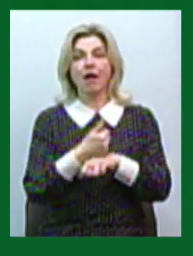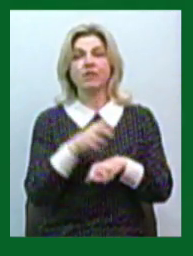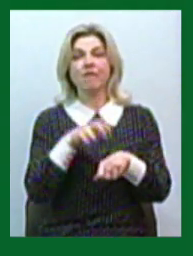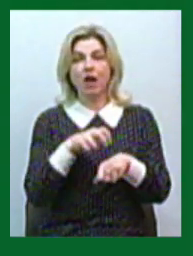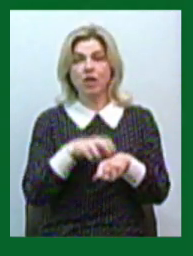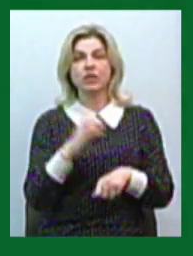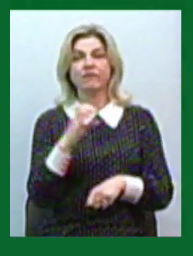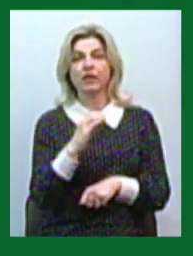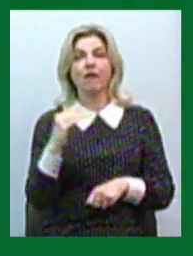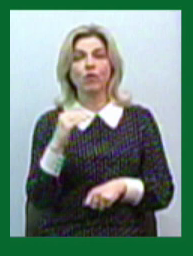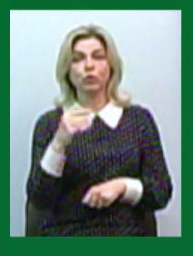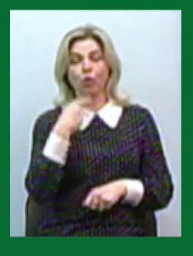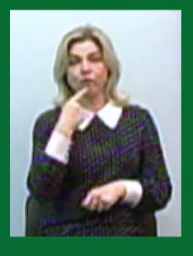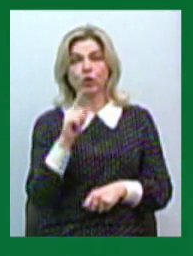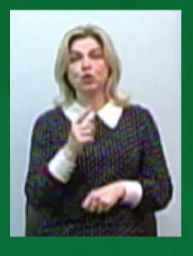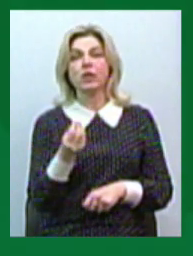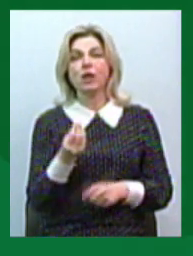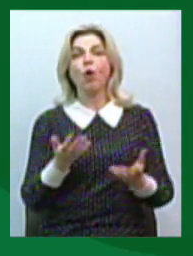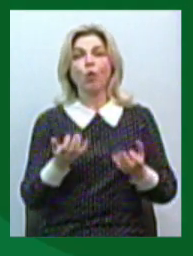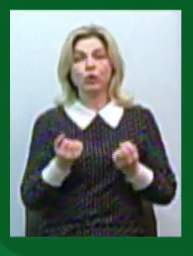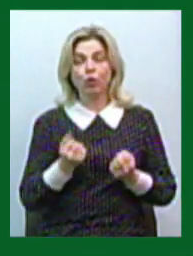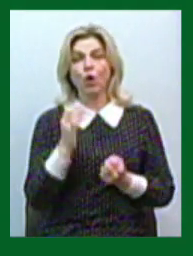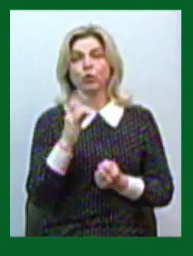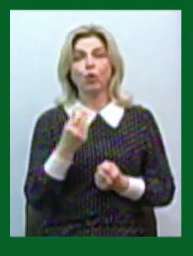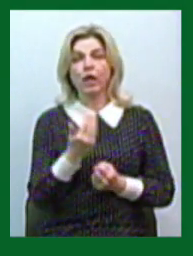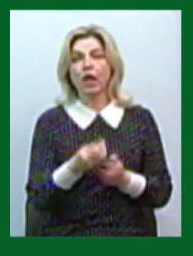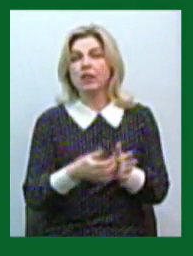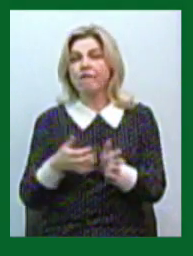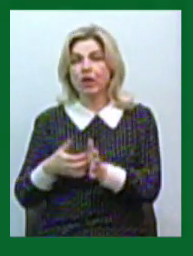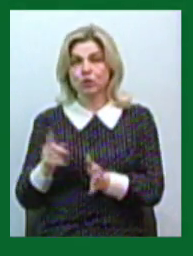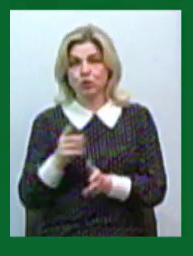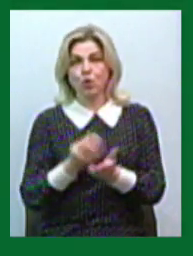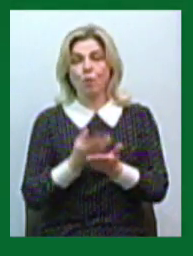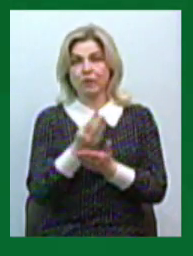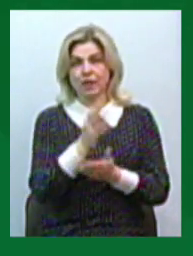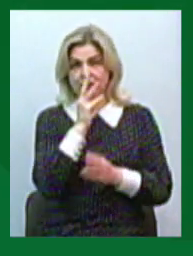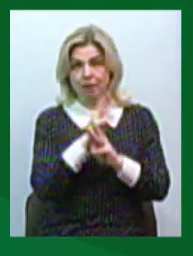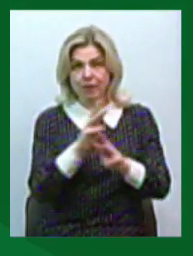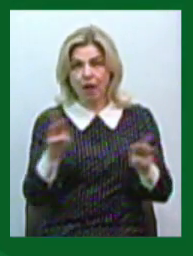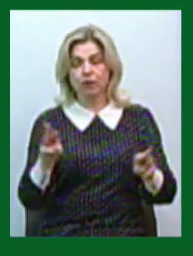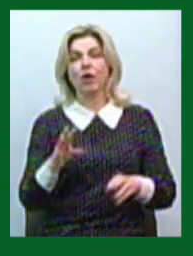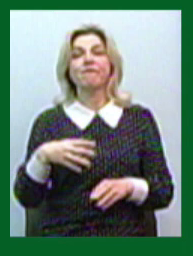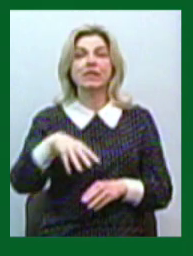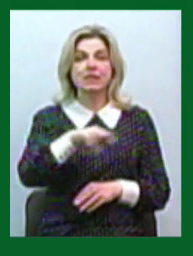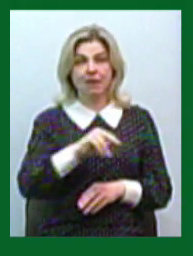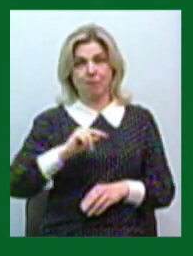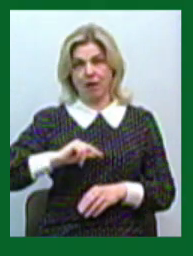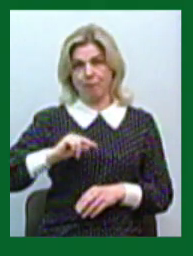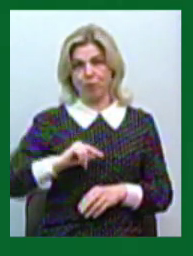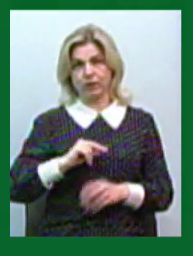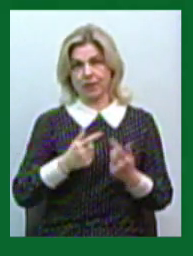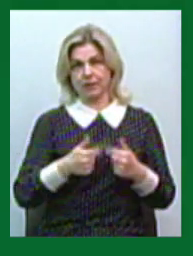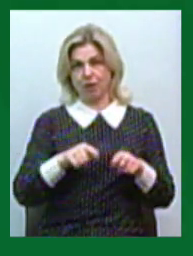Федорова говорить, гроші отримали, але їх не вистачить, щоб виплатити заробітну платню всім працівникам